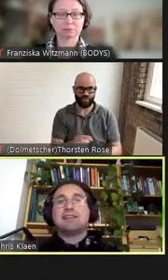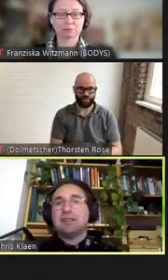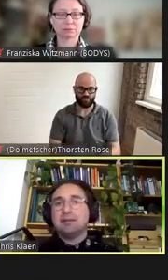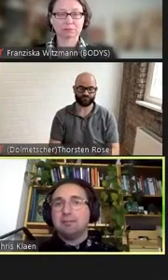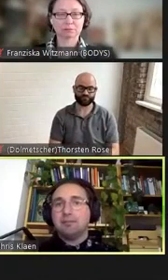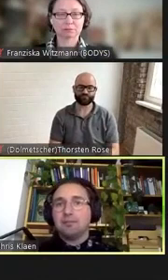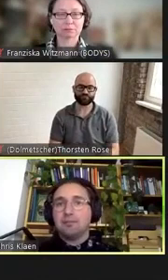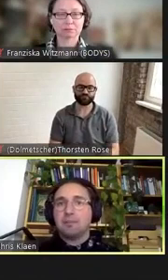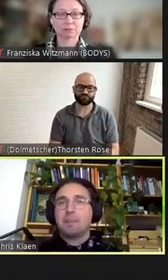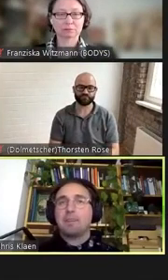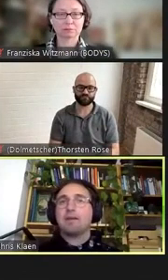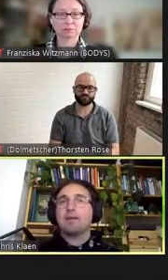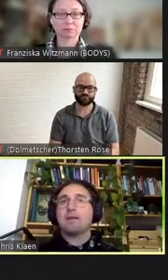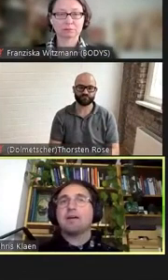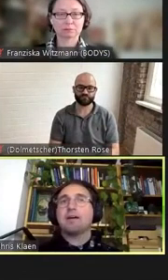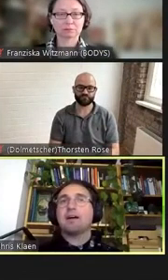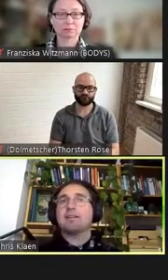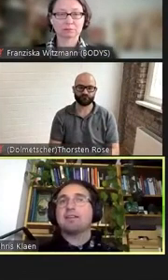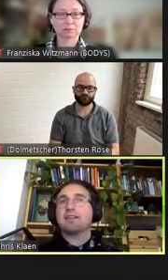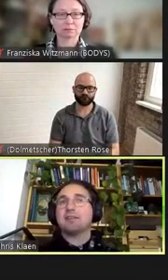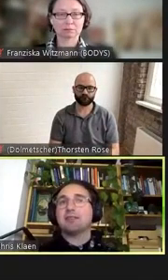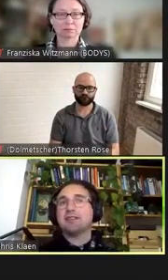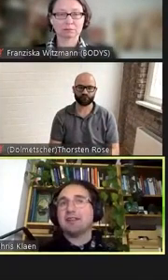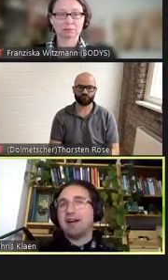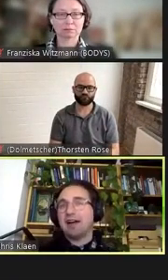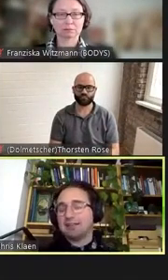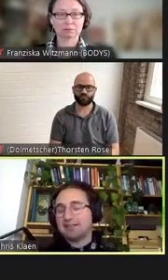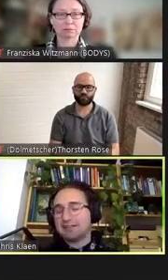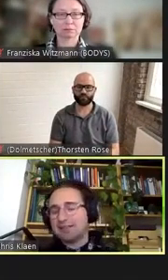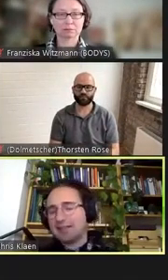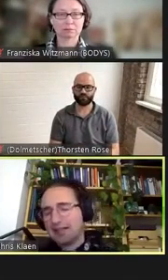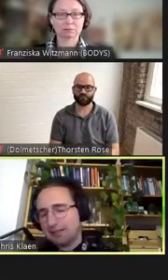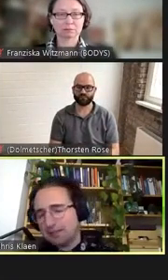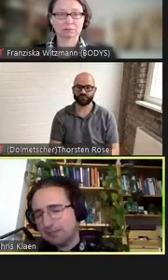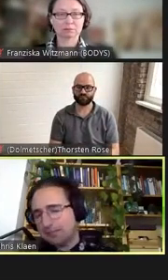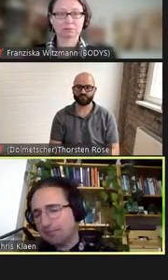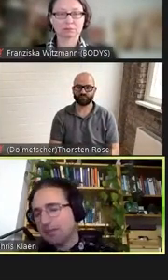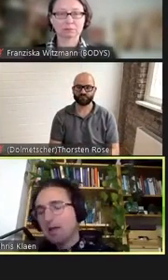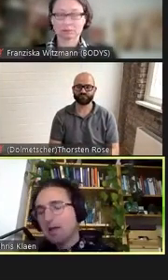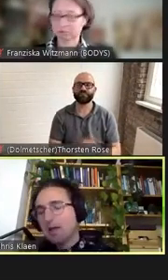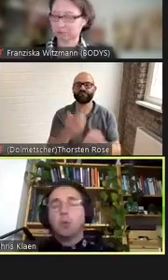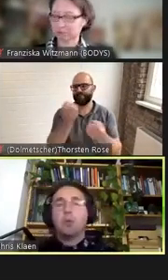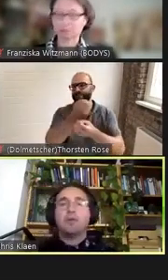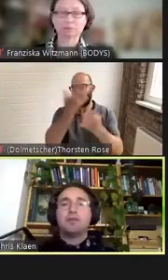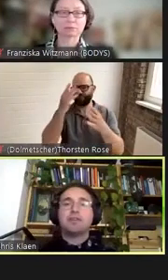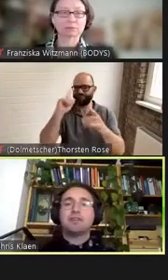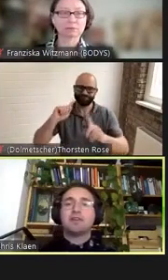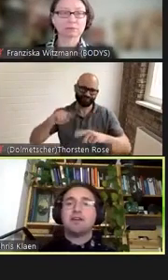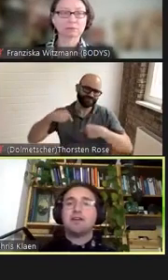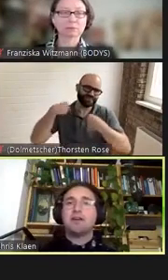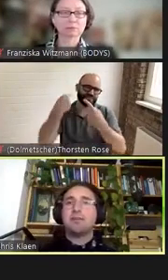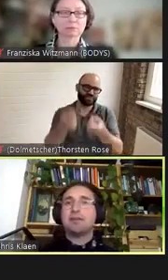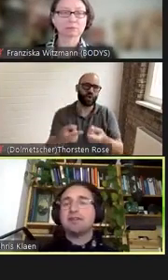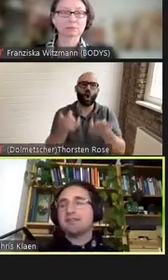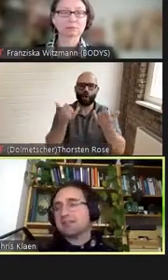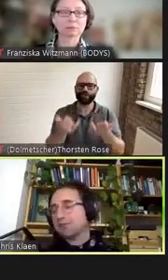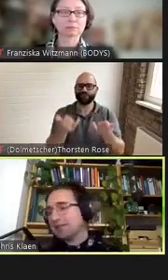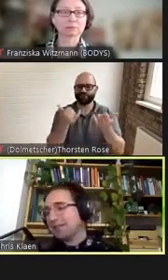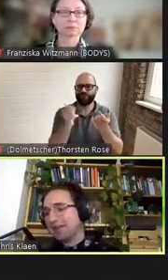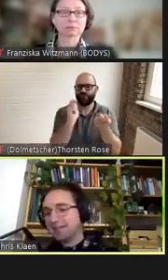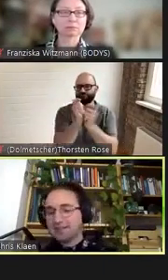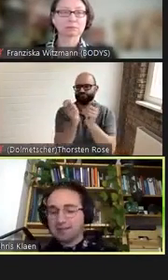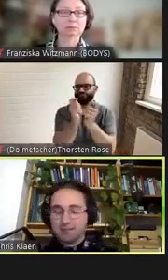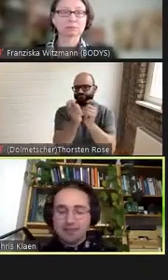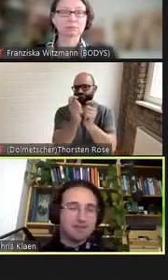seitdem hat sich natürlich einiges getan und bis